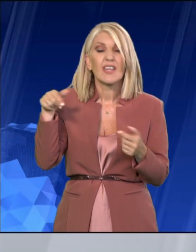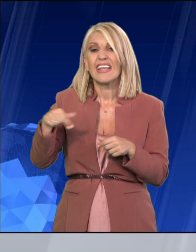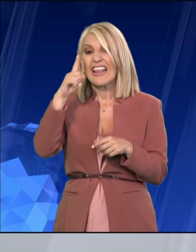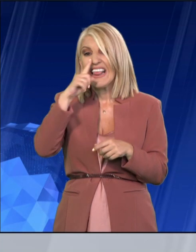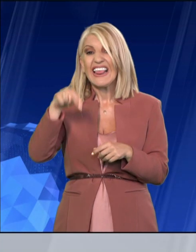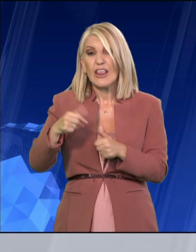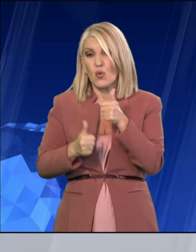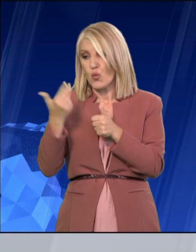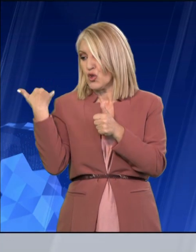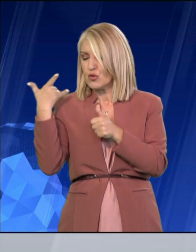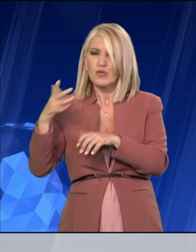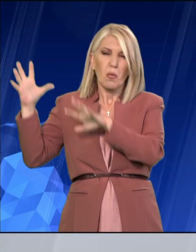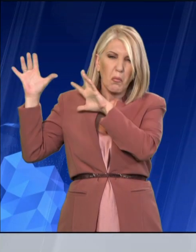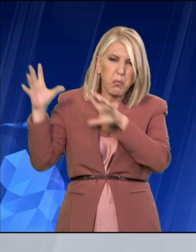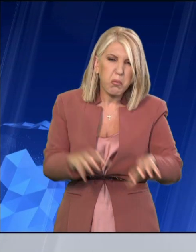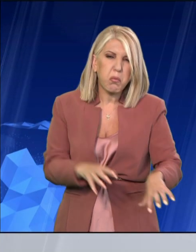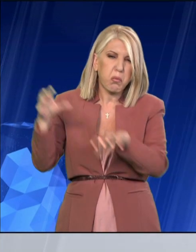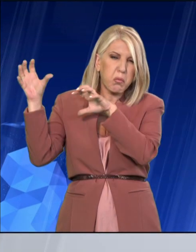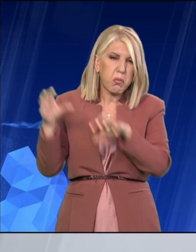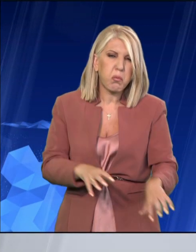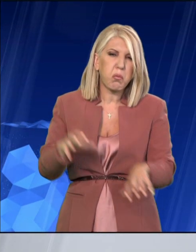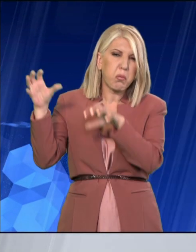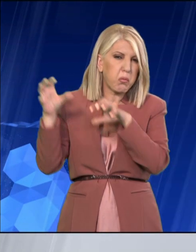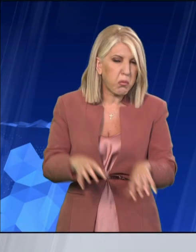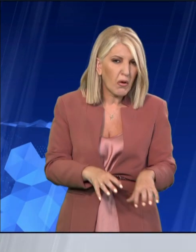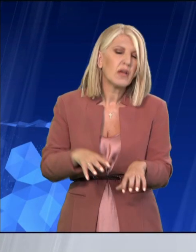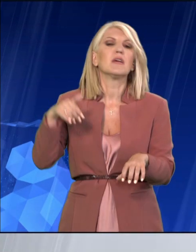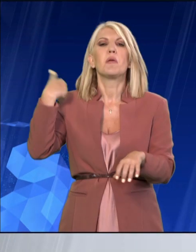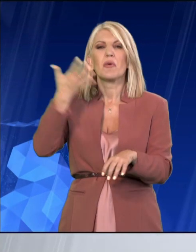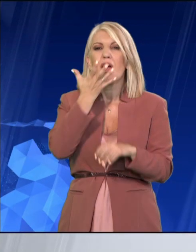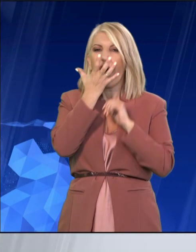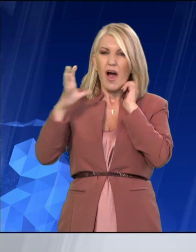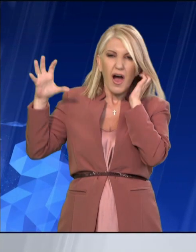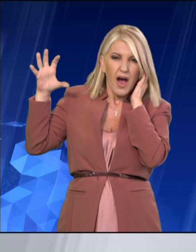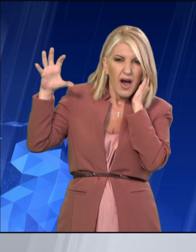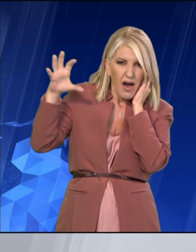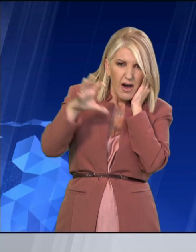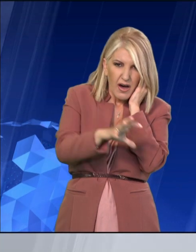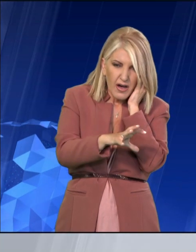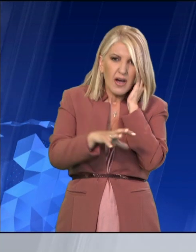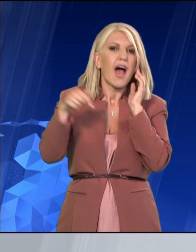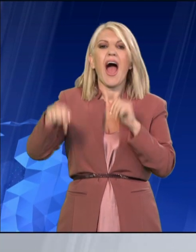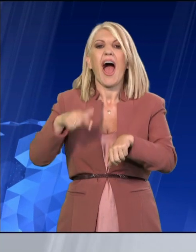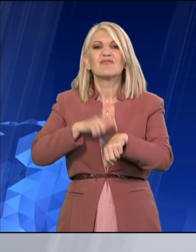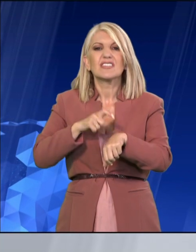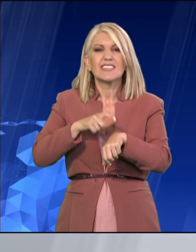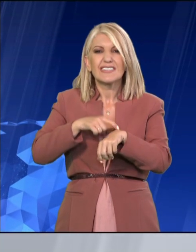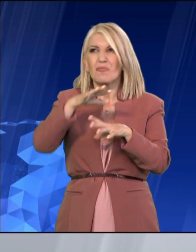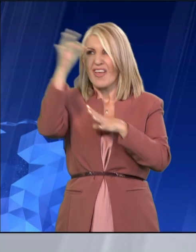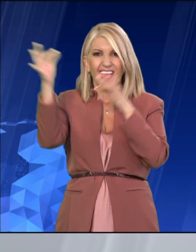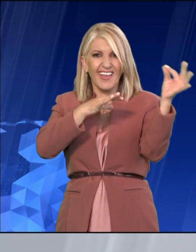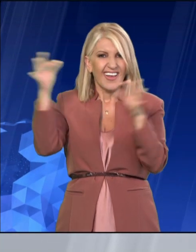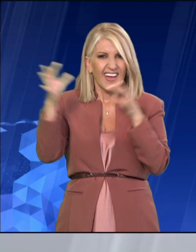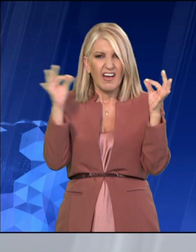βροχές. Υπήρξε μεγάλη άκηση και υπορώπω στα δάση. Αυτά τα δάση αυτή τη στιγμή τα δάση είναι φούλα από δασική φυλάδα η οποία εξεράστηκε και